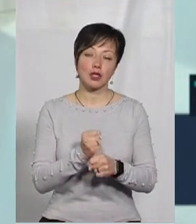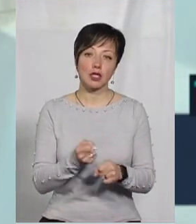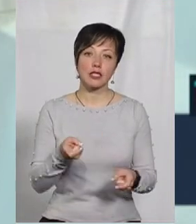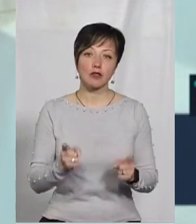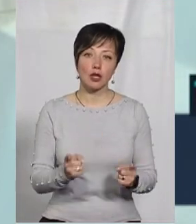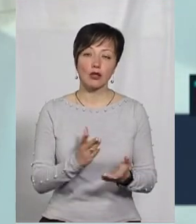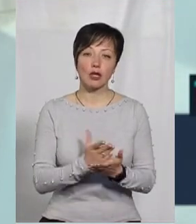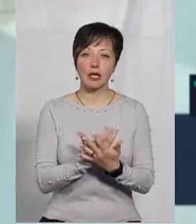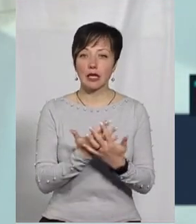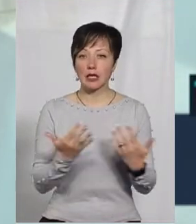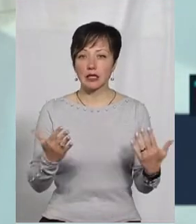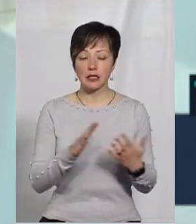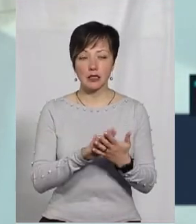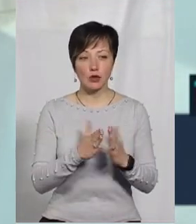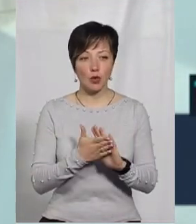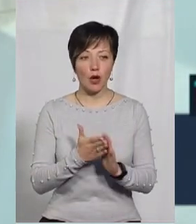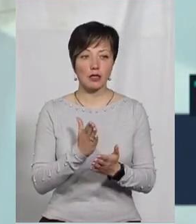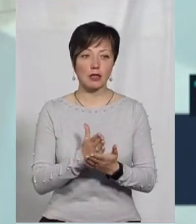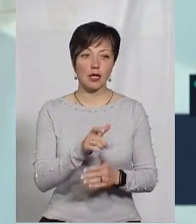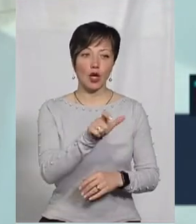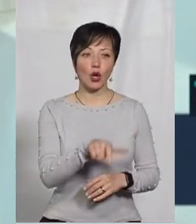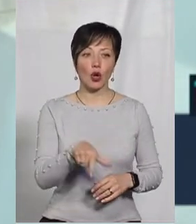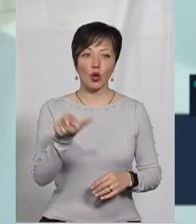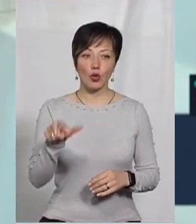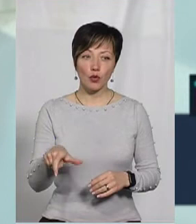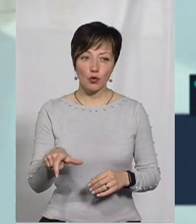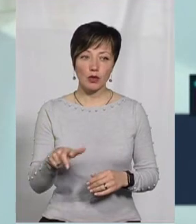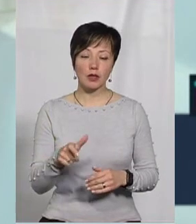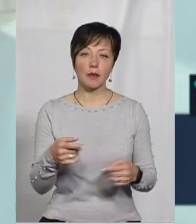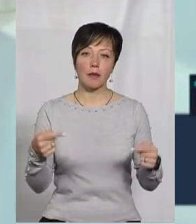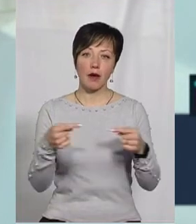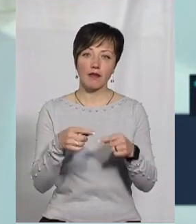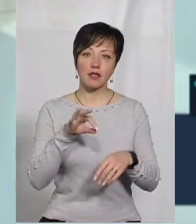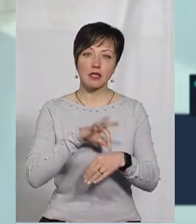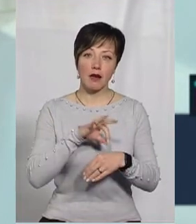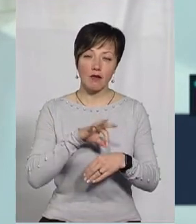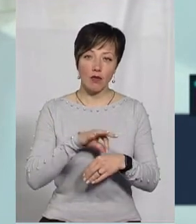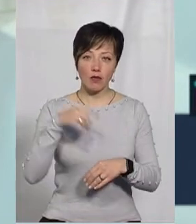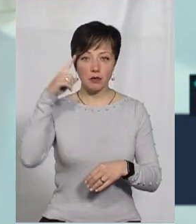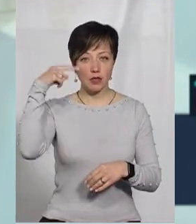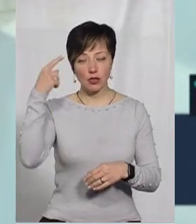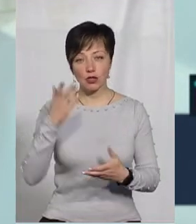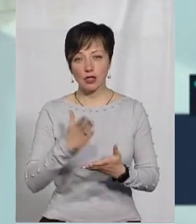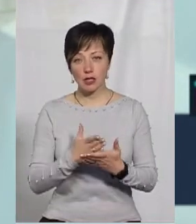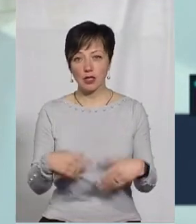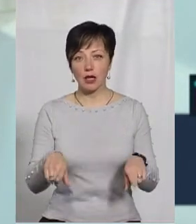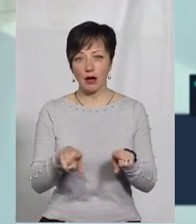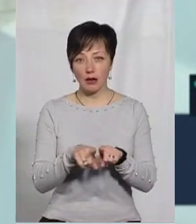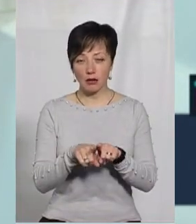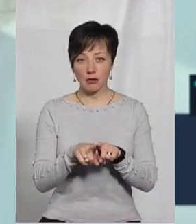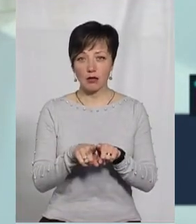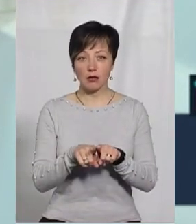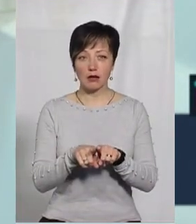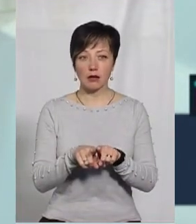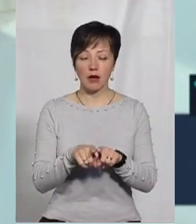Звичайно, є різні ситуації, є люди, які мають і певні захворювання, психічні захворювання, і вони таким чином